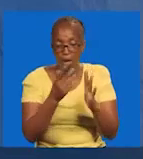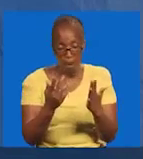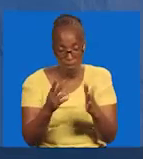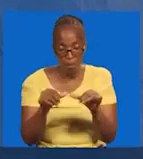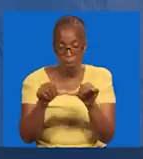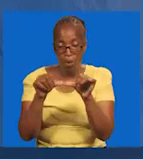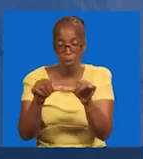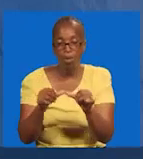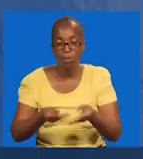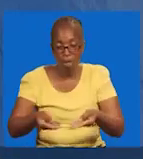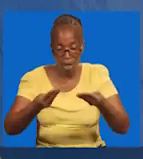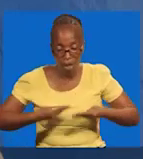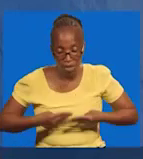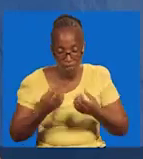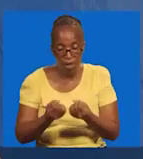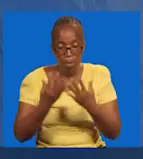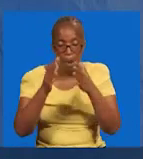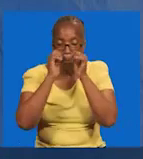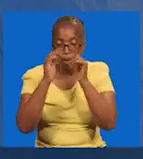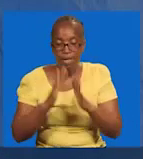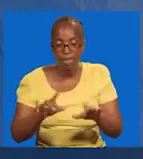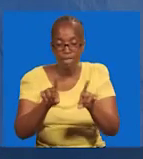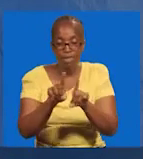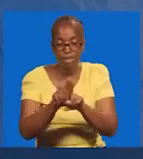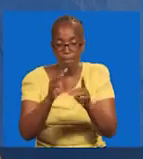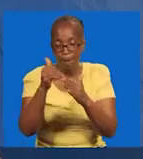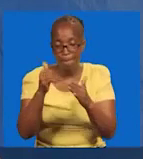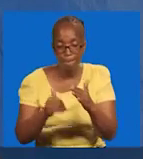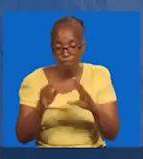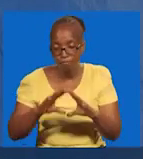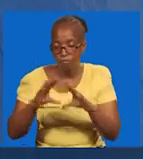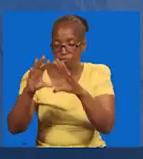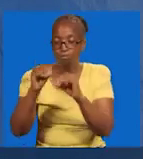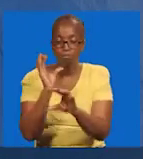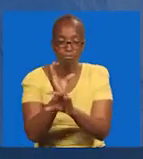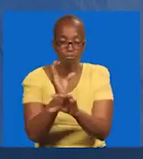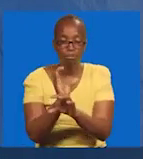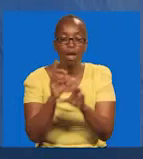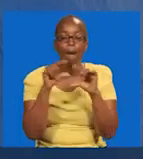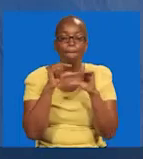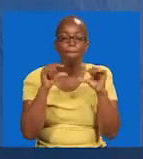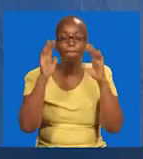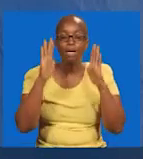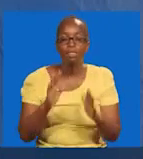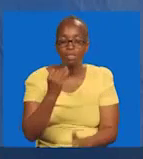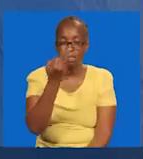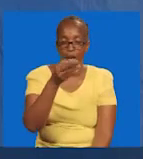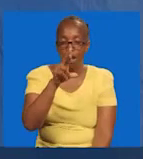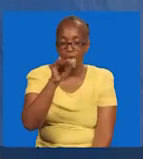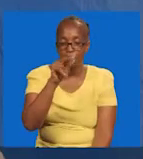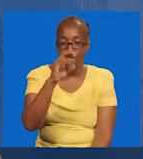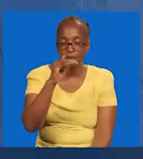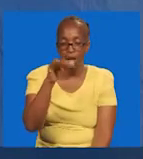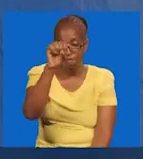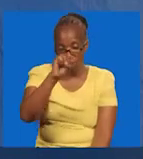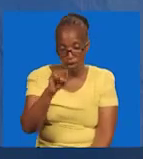baraka. Tutaweza na kupokia hizo mbaraka. Hata kabla, tunjaweza na kufika kanisani. Pastor Francis